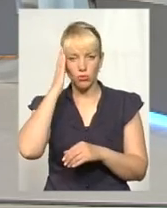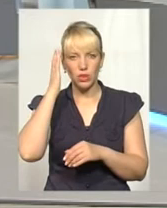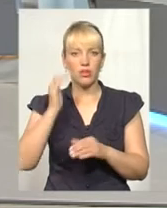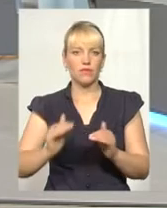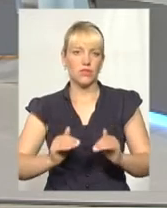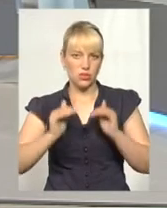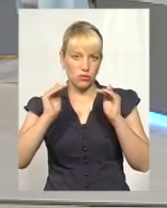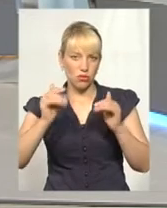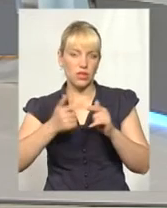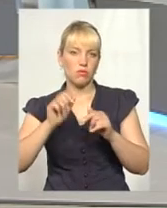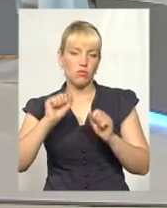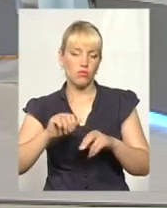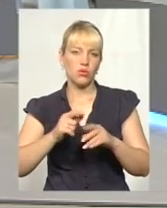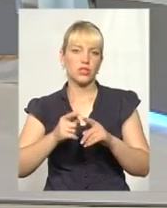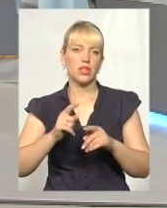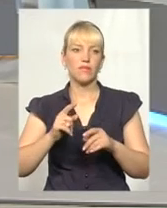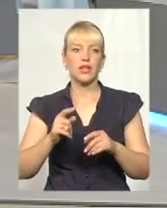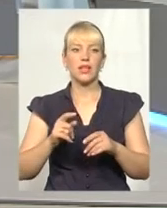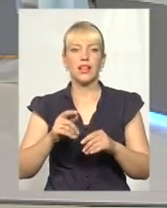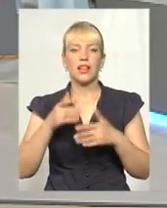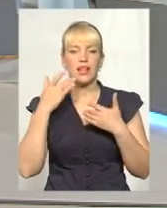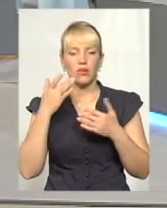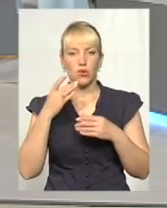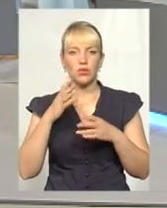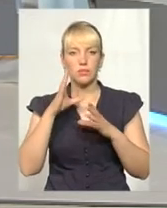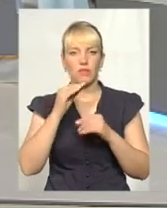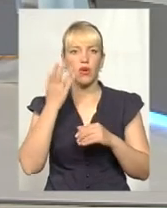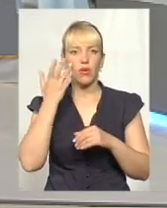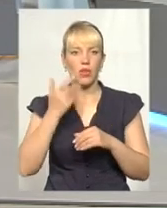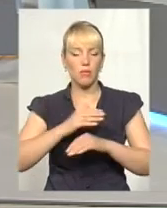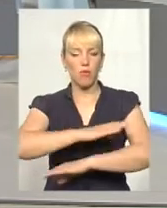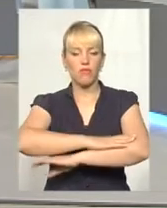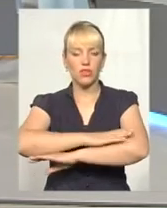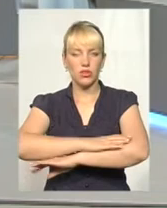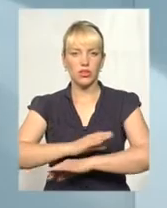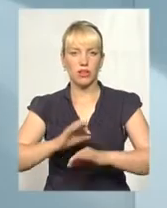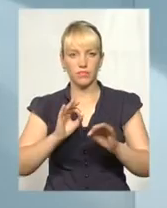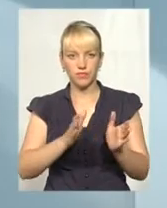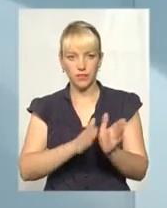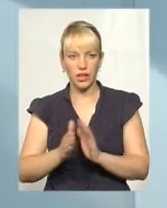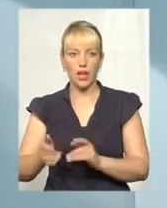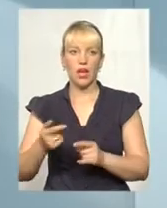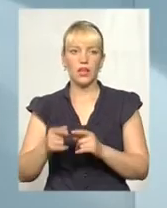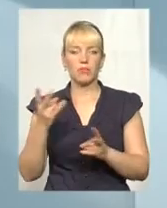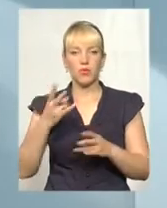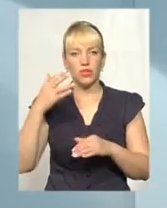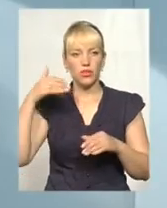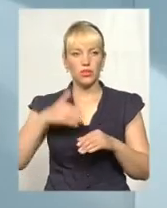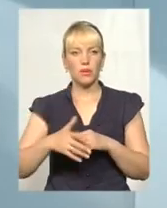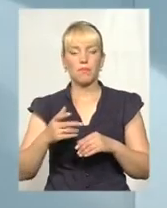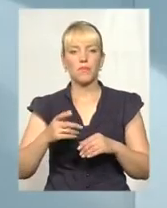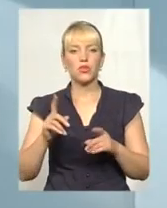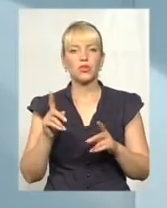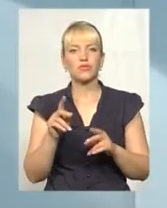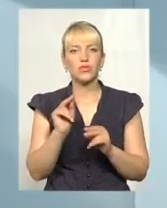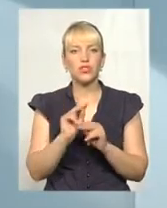в дитини йде емоційна нестійкість, поведінкові розлади. В цьому батьки повинні розуміти педагогів, психологів, які до